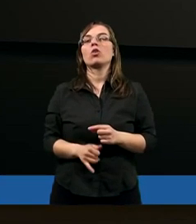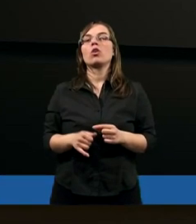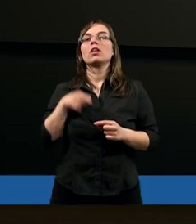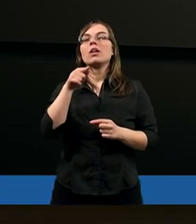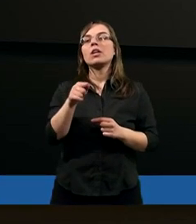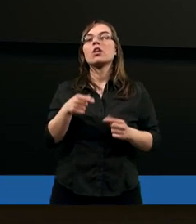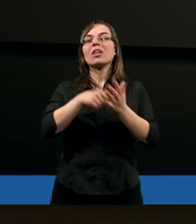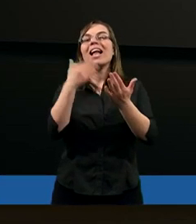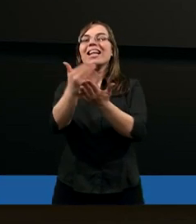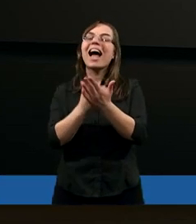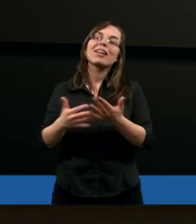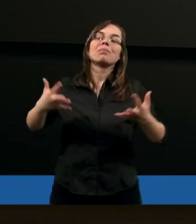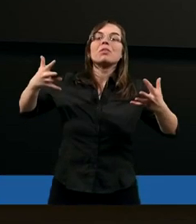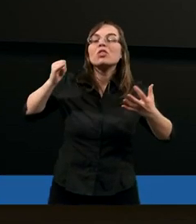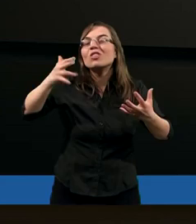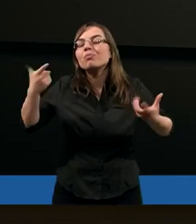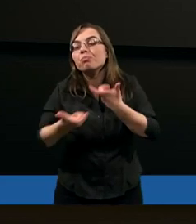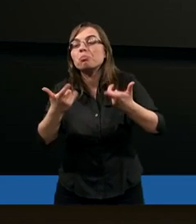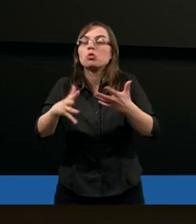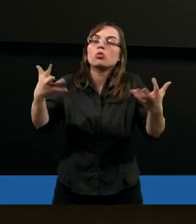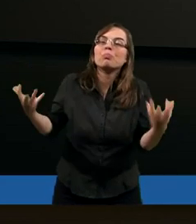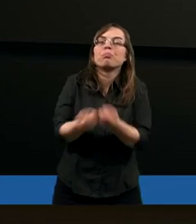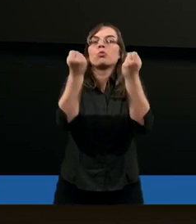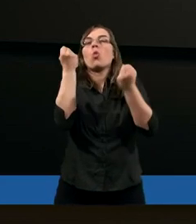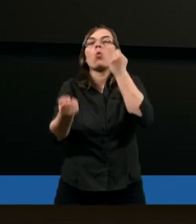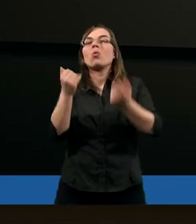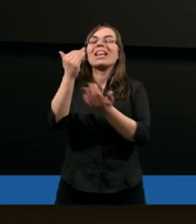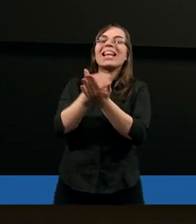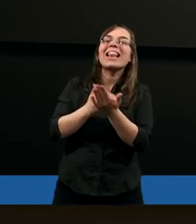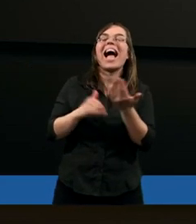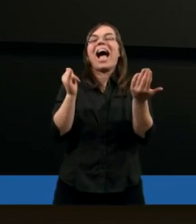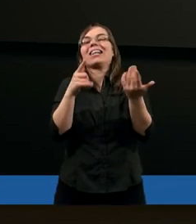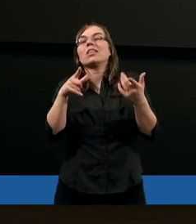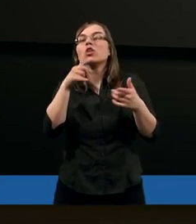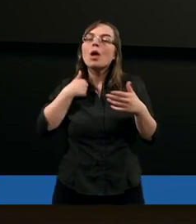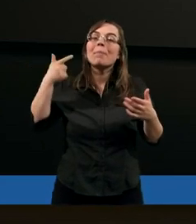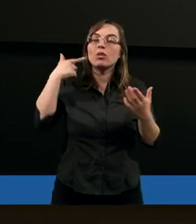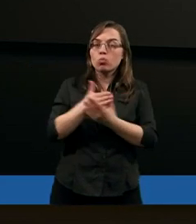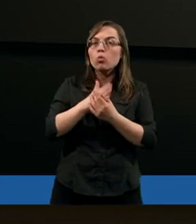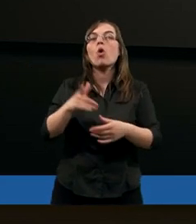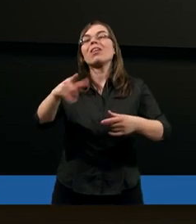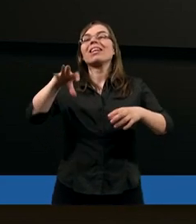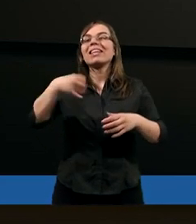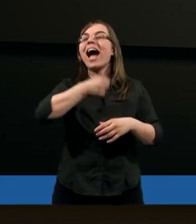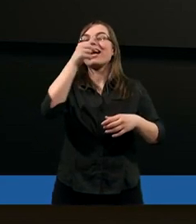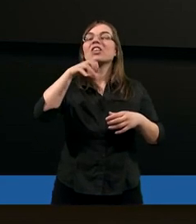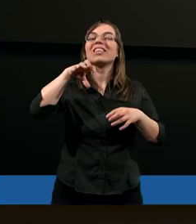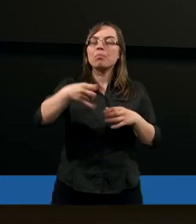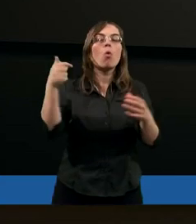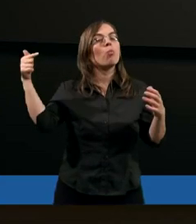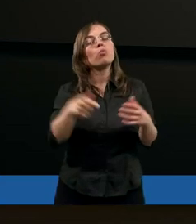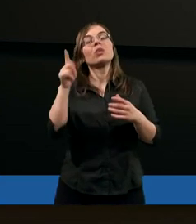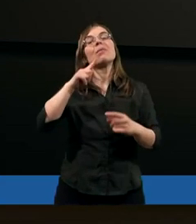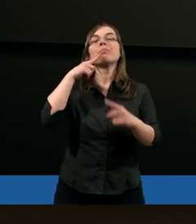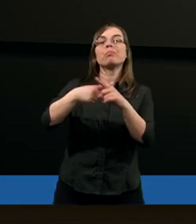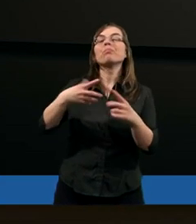Czasem trzeba podejmować trudne decyzje i to jest także rolą starszego zboru, żeby służąc podejmował czasem trudne